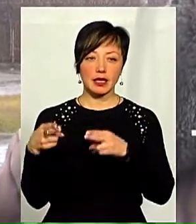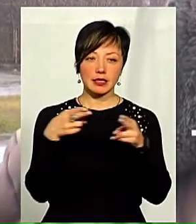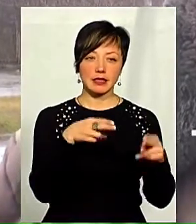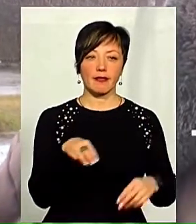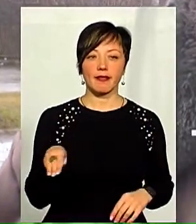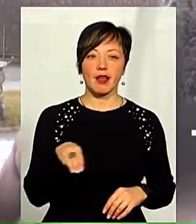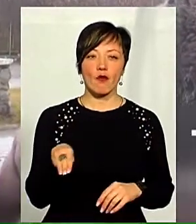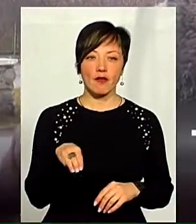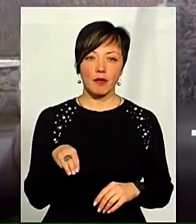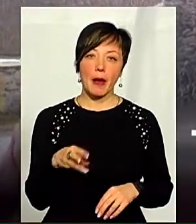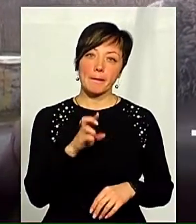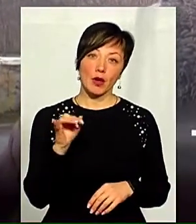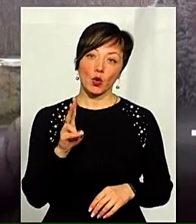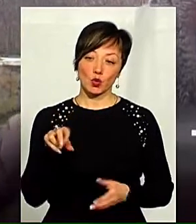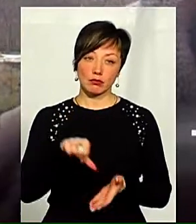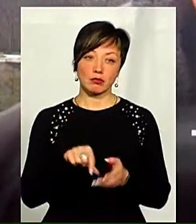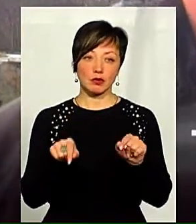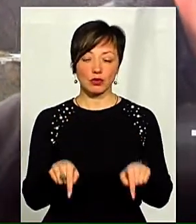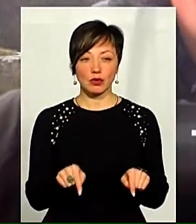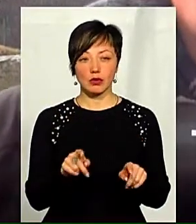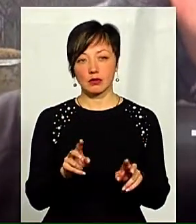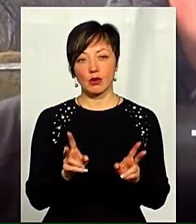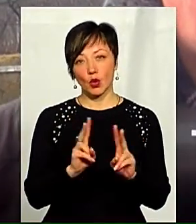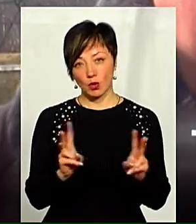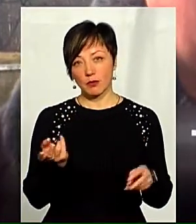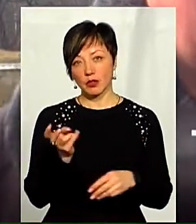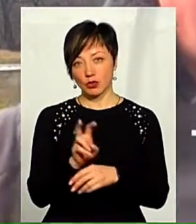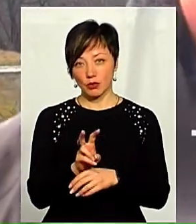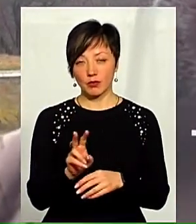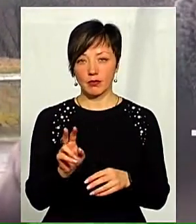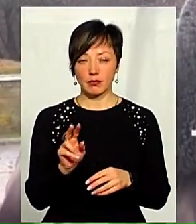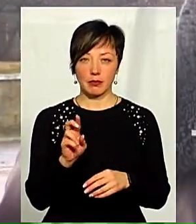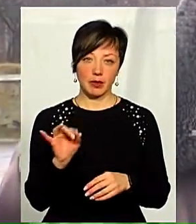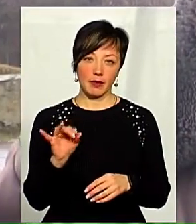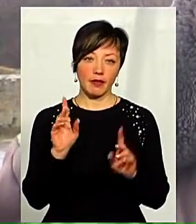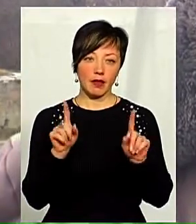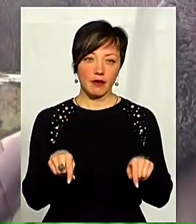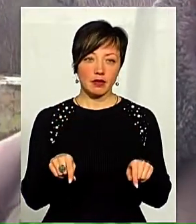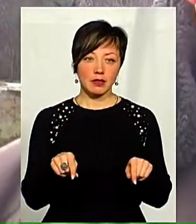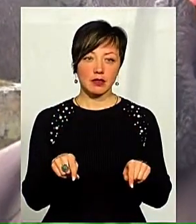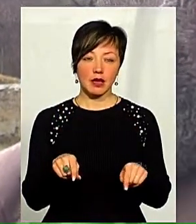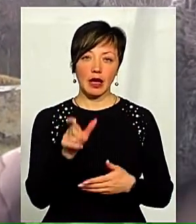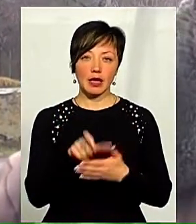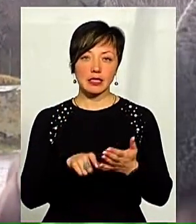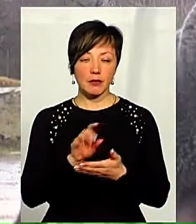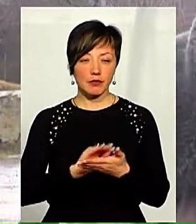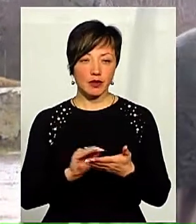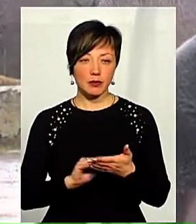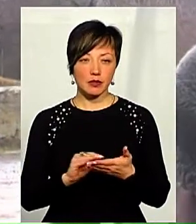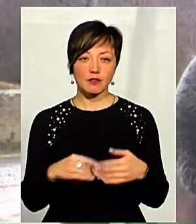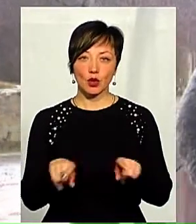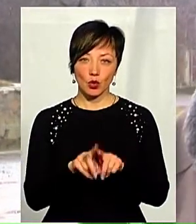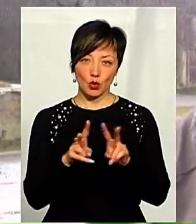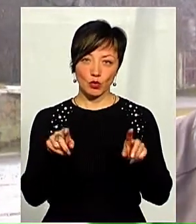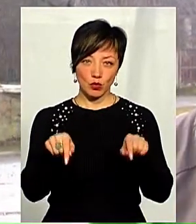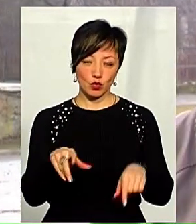Якби був хтось, таке неправда, хтось би прийшов, навіть рецепти якого виписати, чи шо, все одно